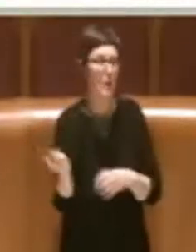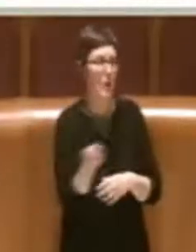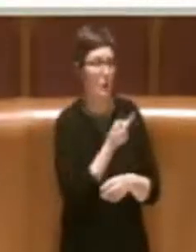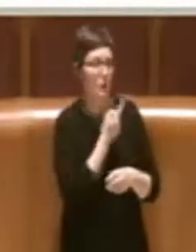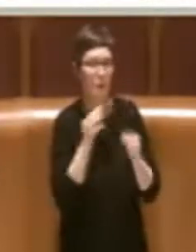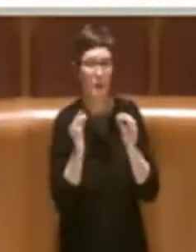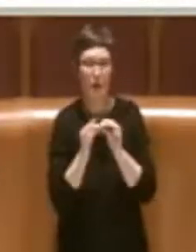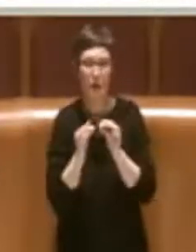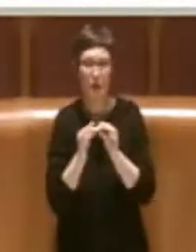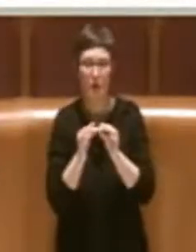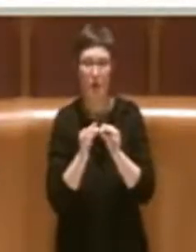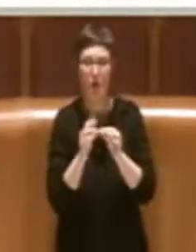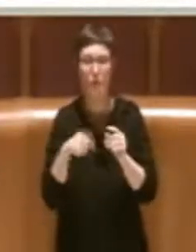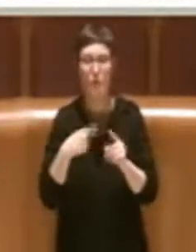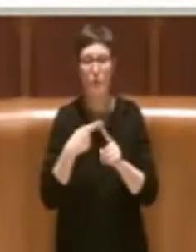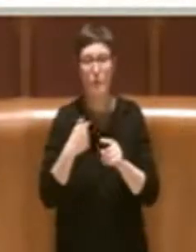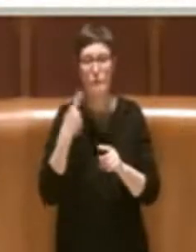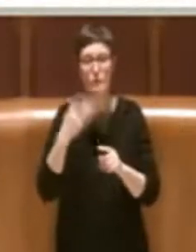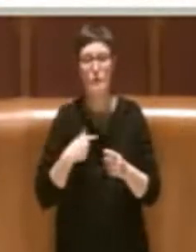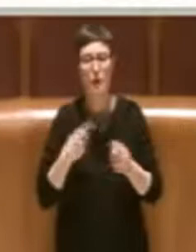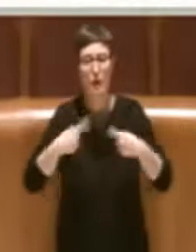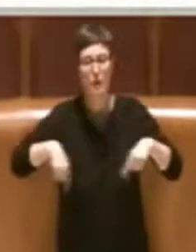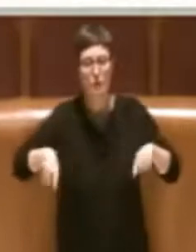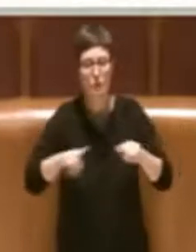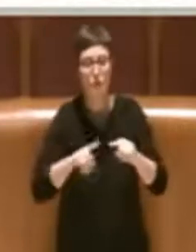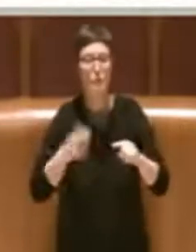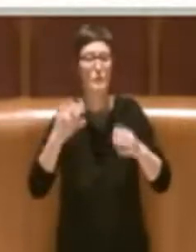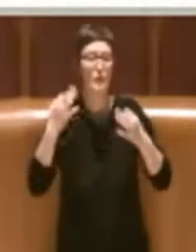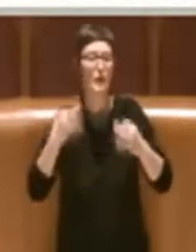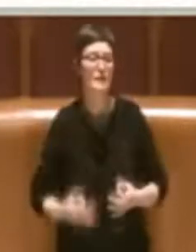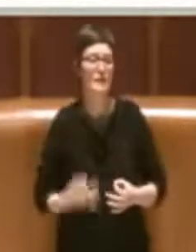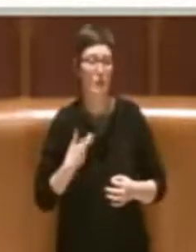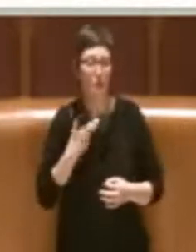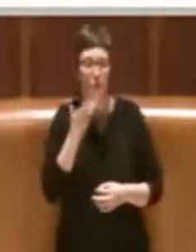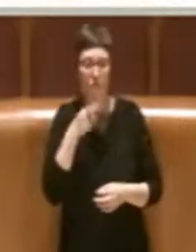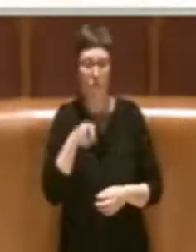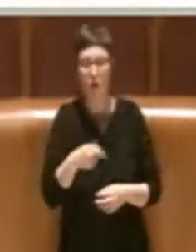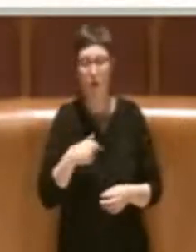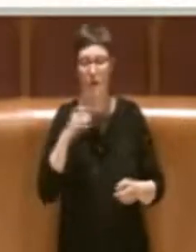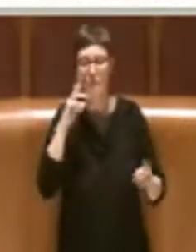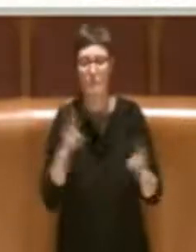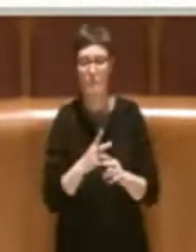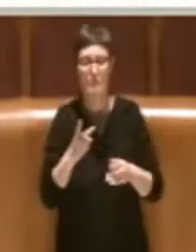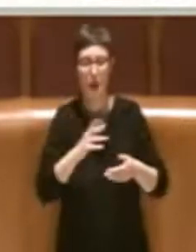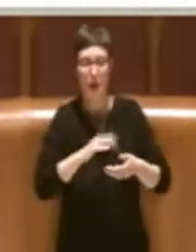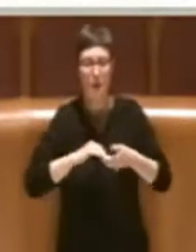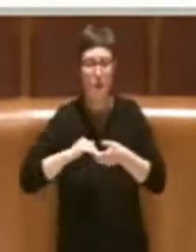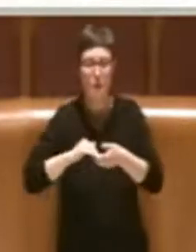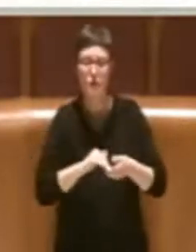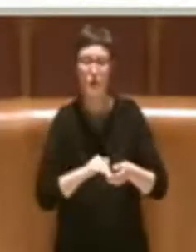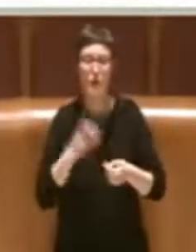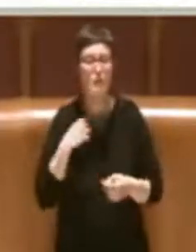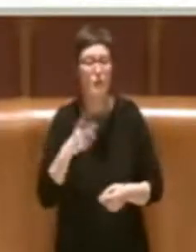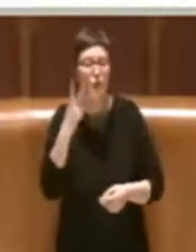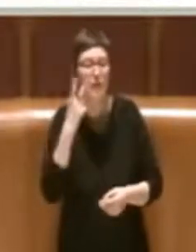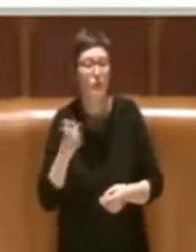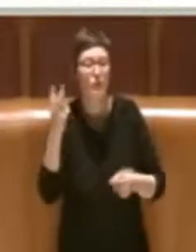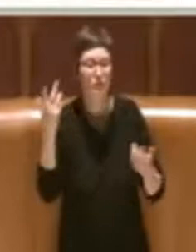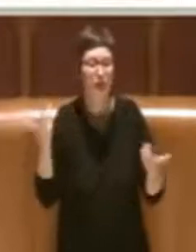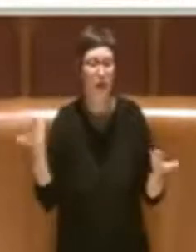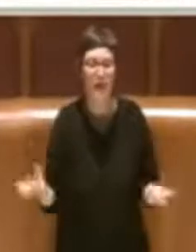e so che anche la Giunta si sta già muovendo per incontrare le associazioni e trovare tutte le misure utili